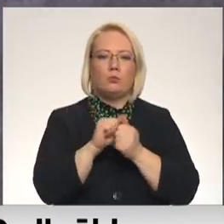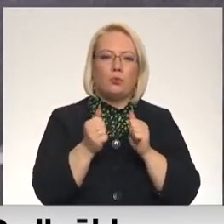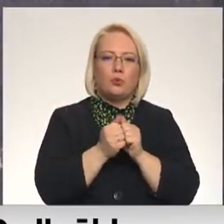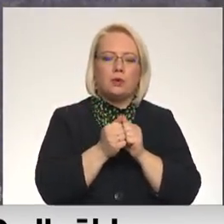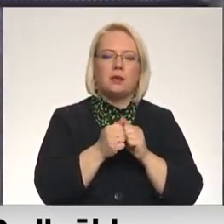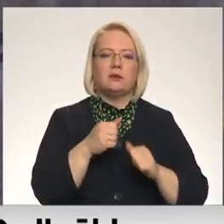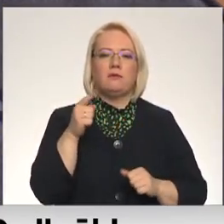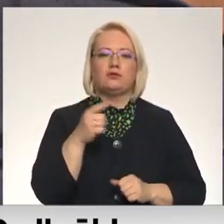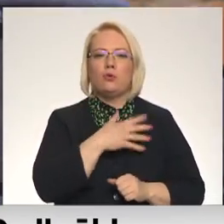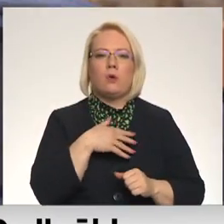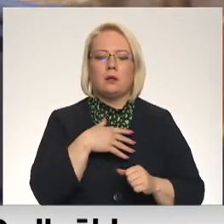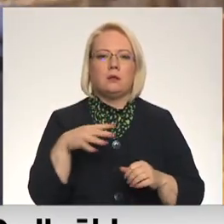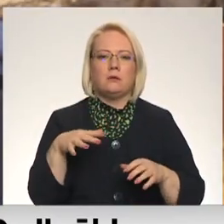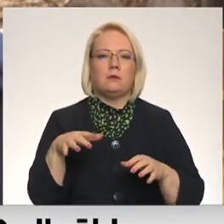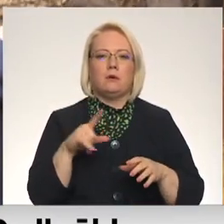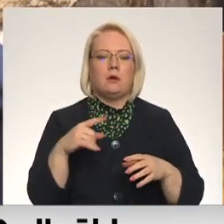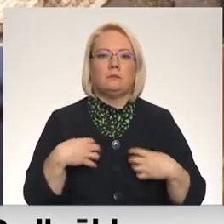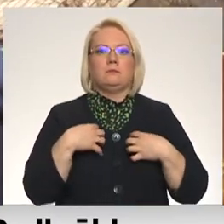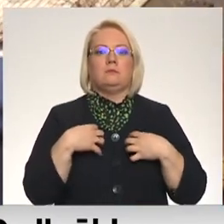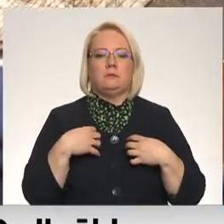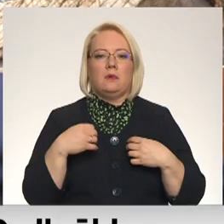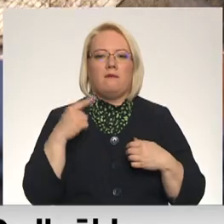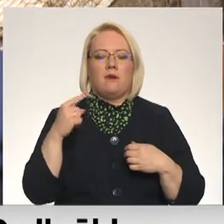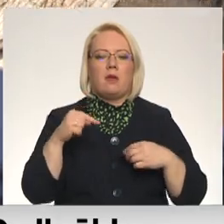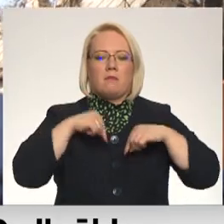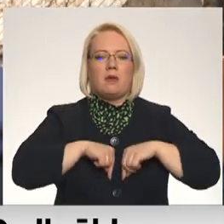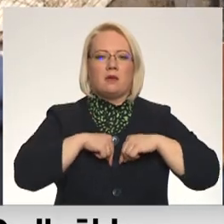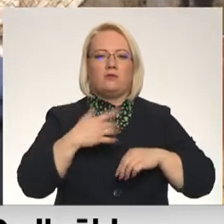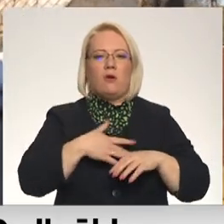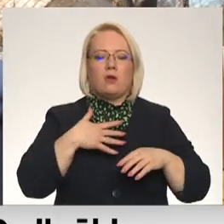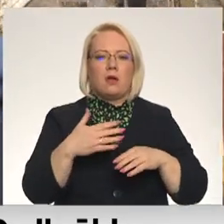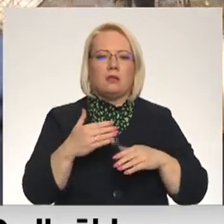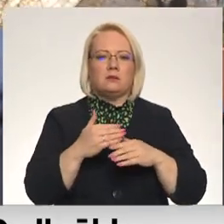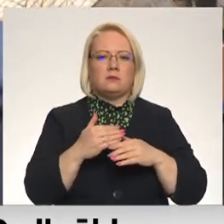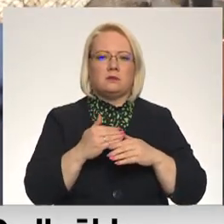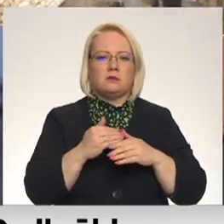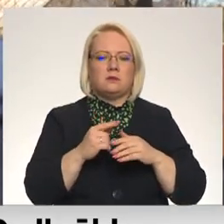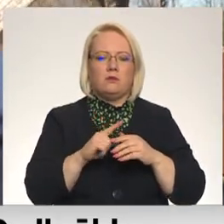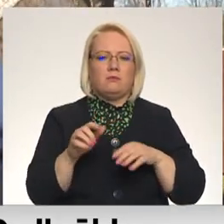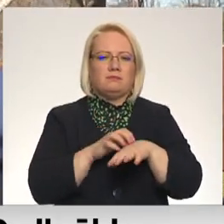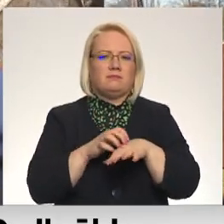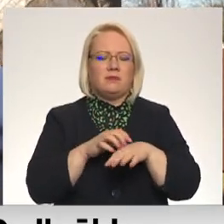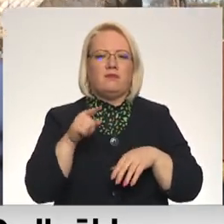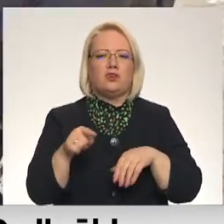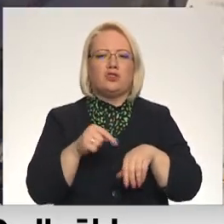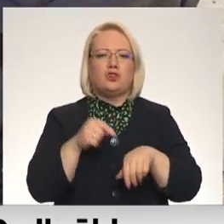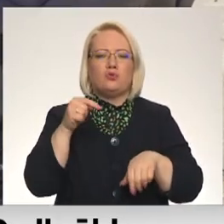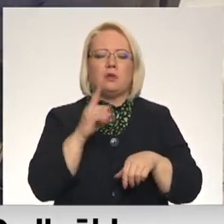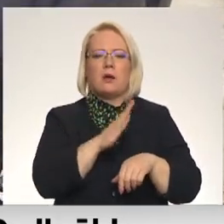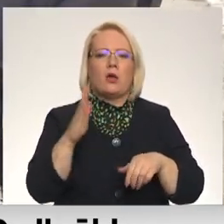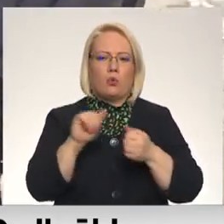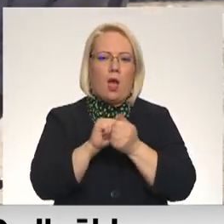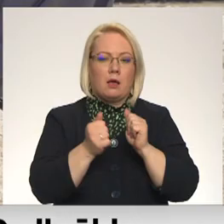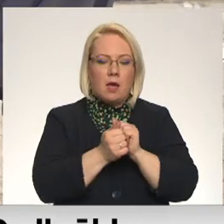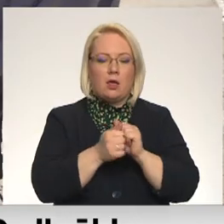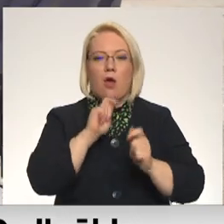viņš ļoti saraujās, ļoti tonus spaukstinās. Viņš tiešām izjūta katru akmenīti. Pateicoties